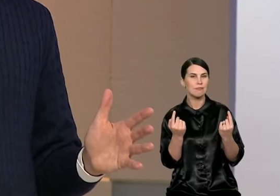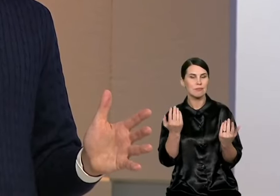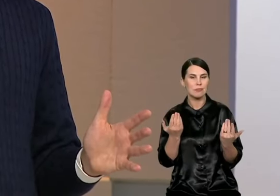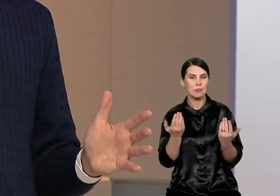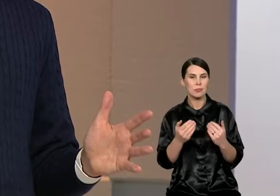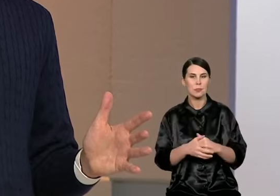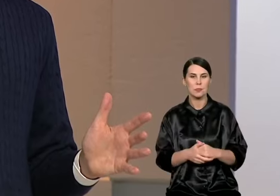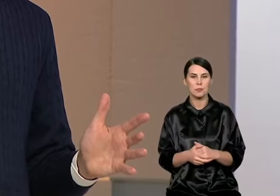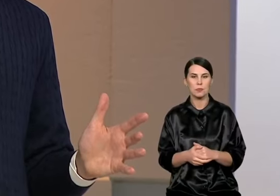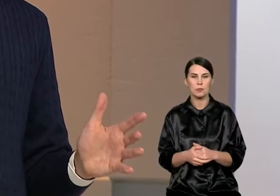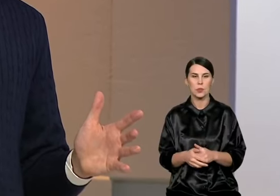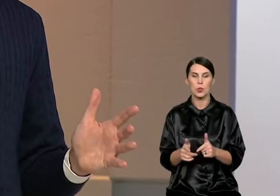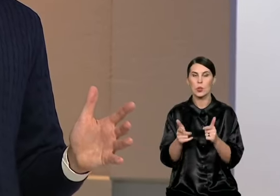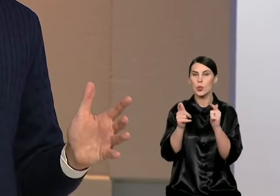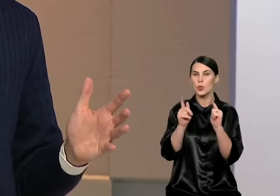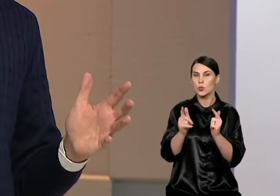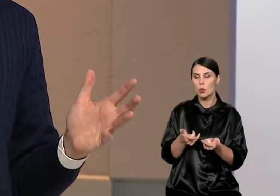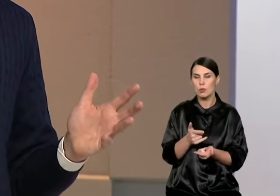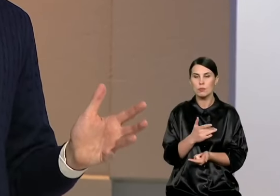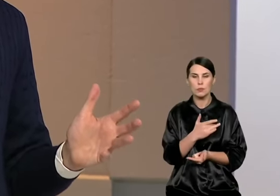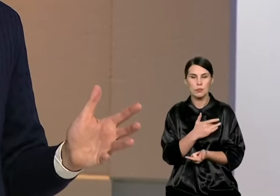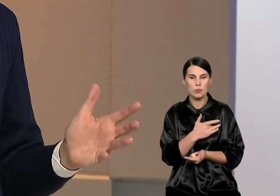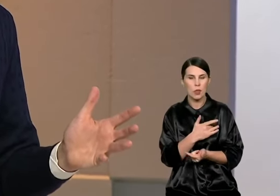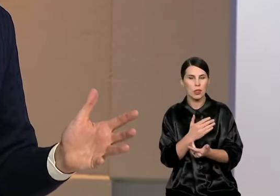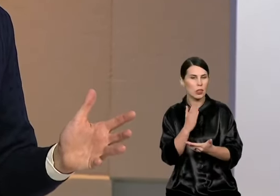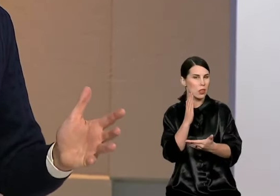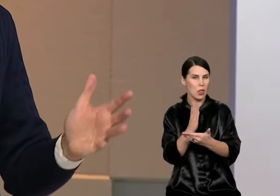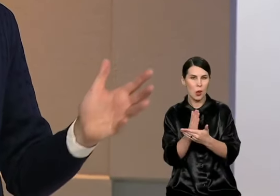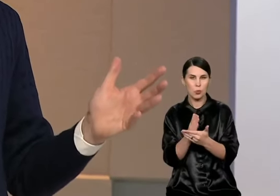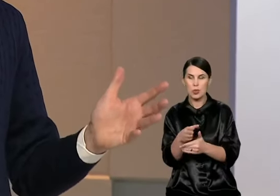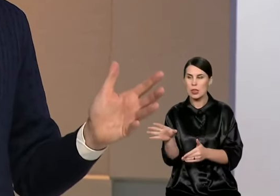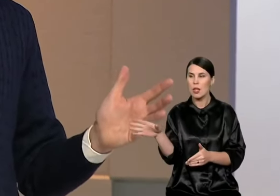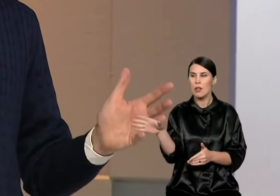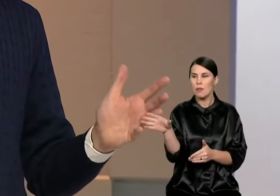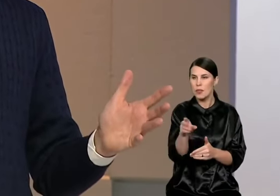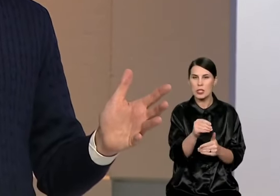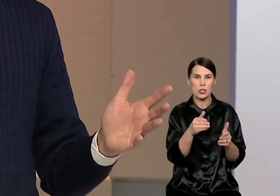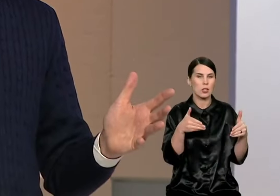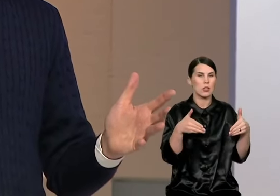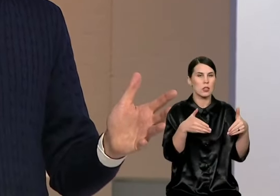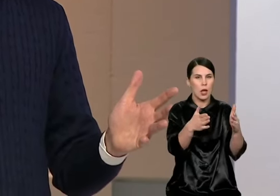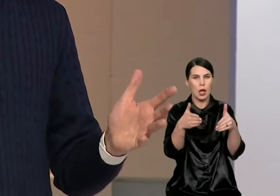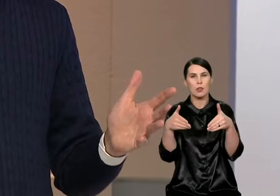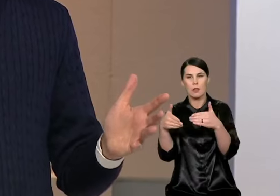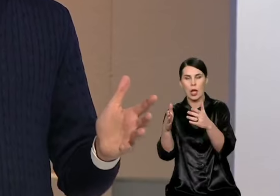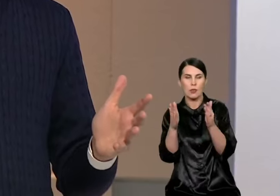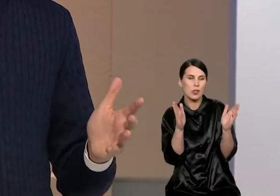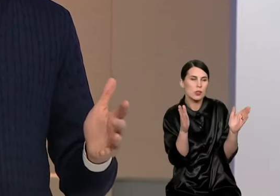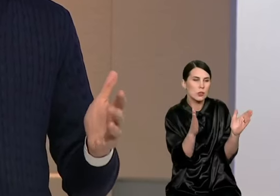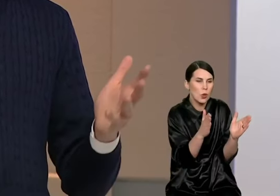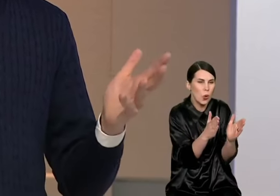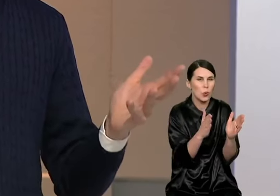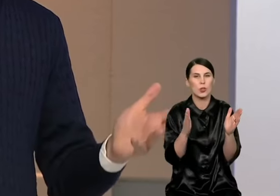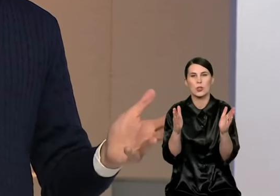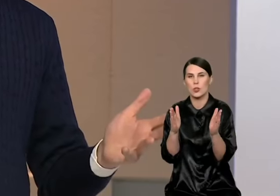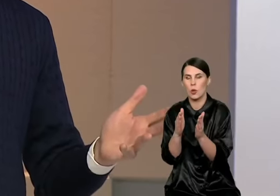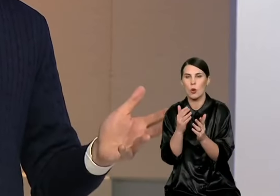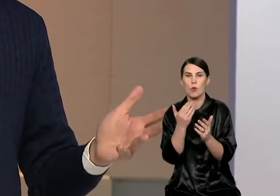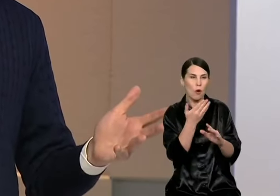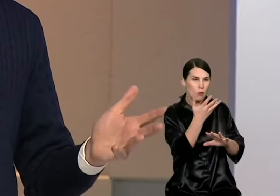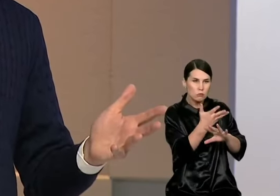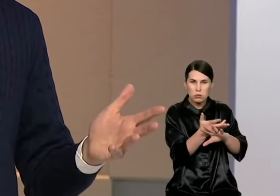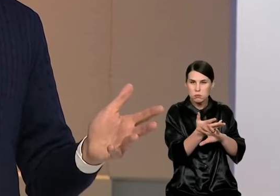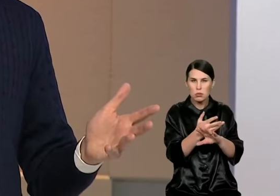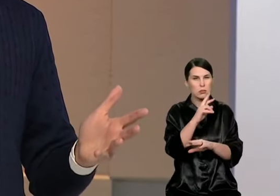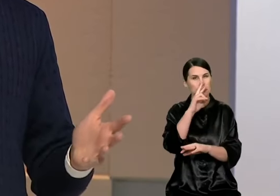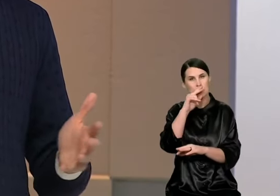pasakyti, kad iš tiesų gal nebūtinai visų gatvų susiaurinimas automatiškai buvo klaida. Dalis gatvų iš tiesų galbūt ir